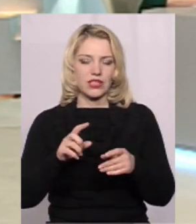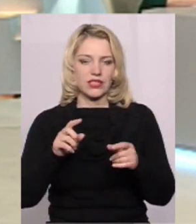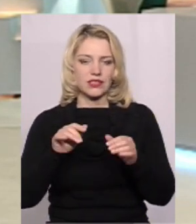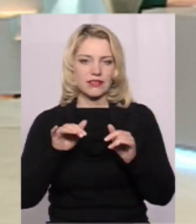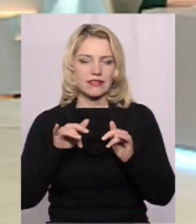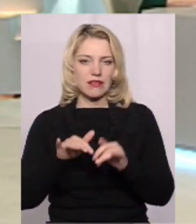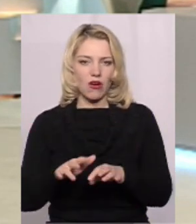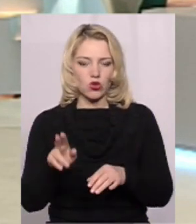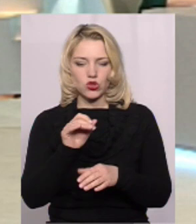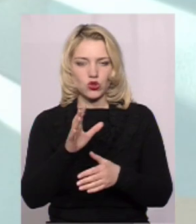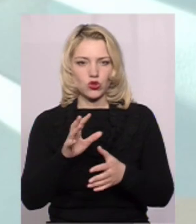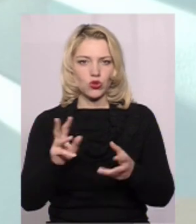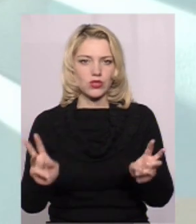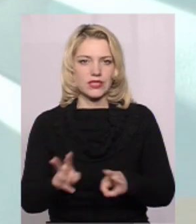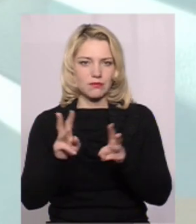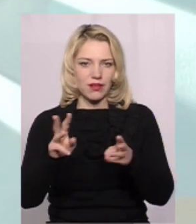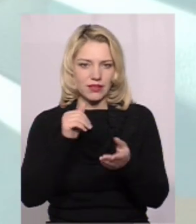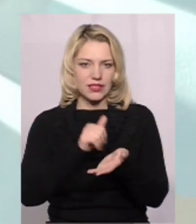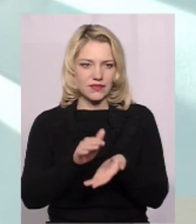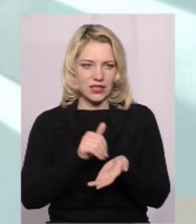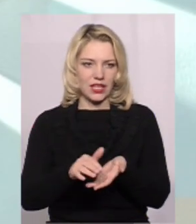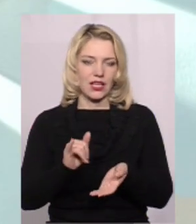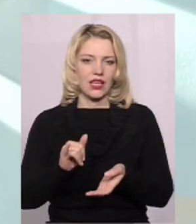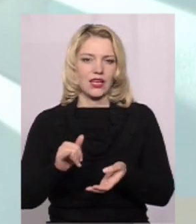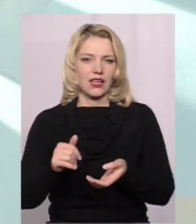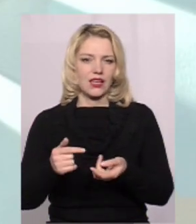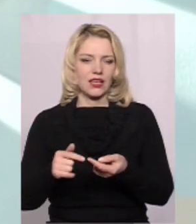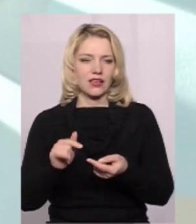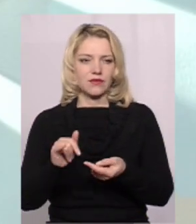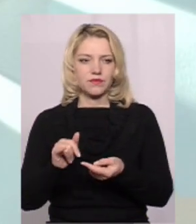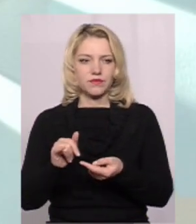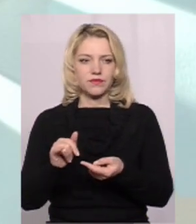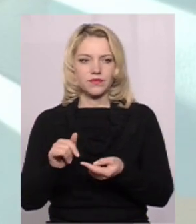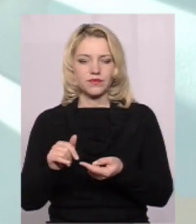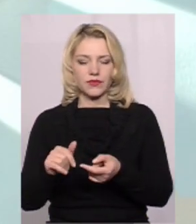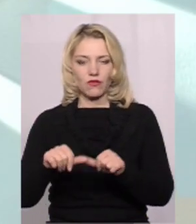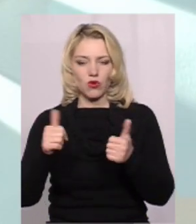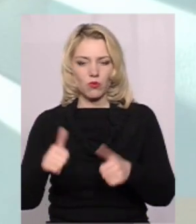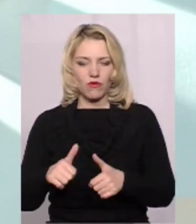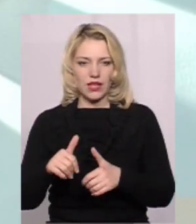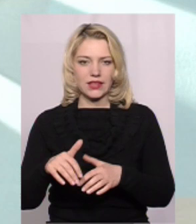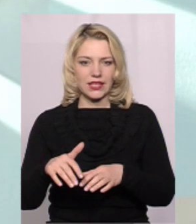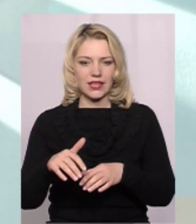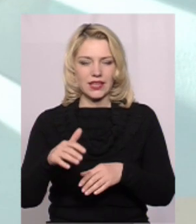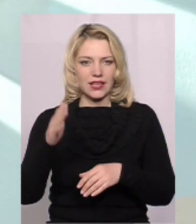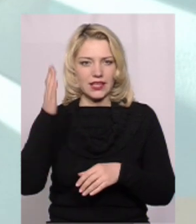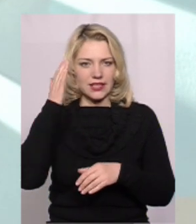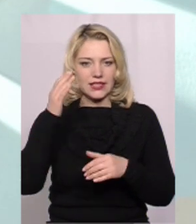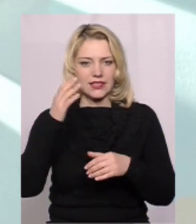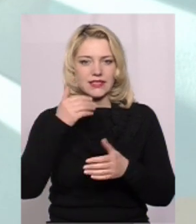утримання свиней, так і побутових відходів, формувати стадо лише з